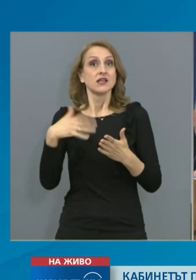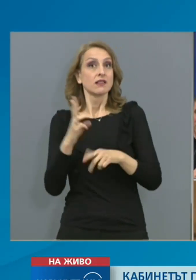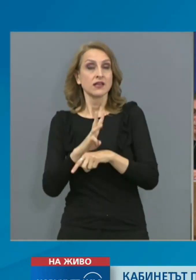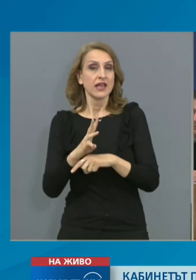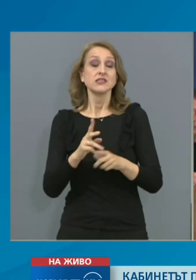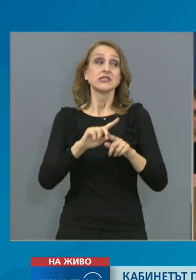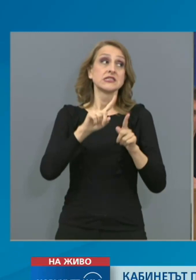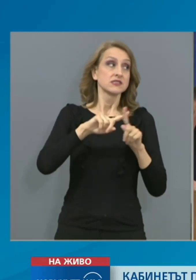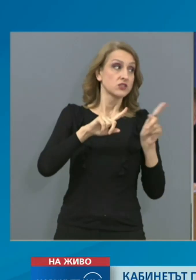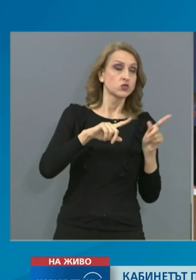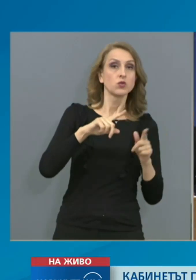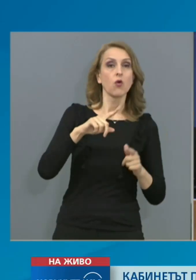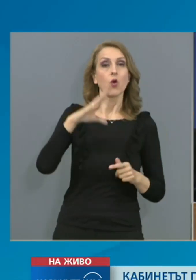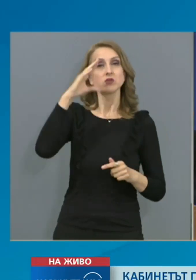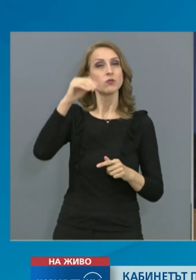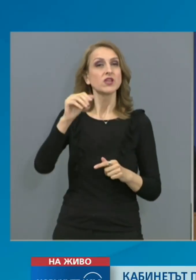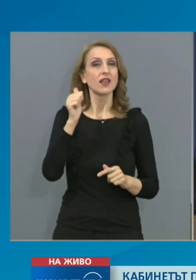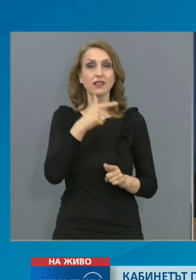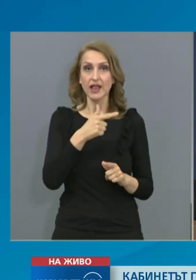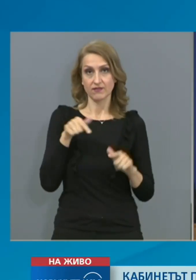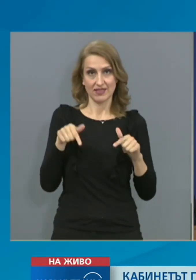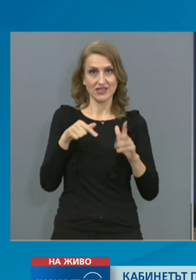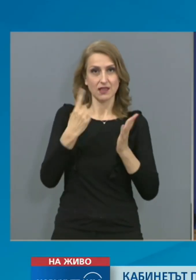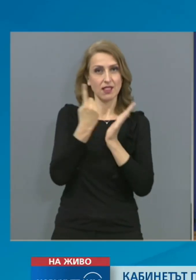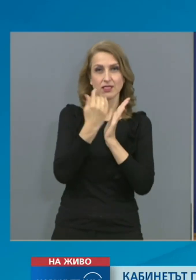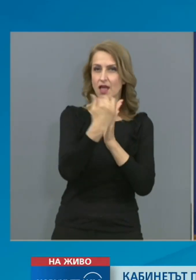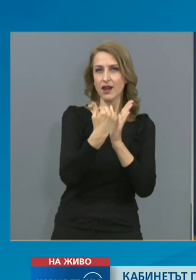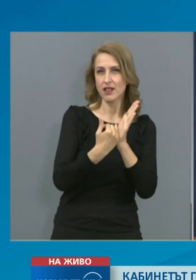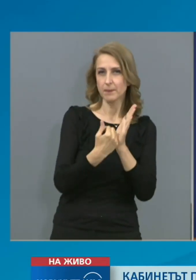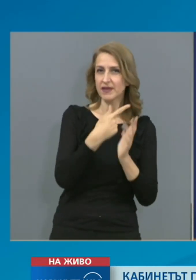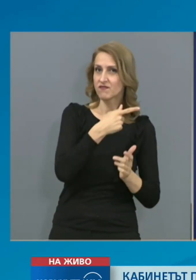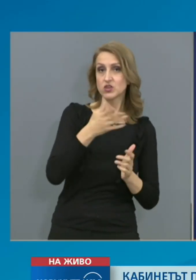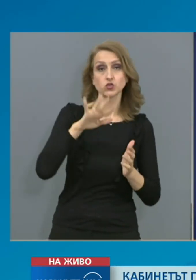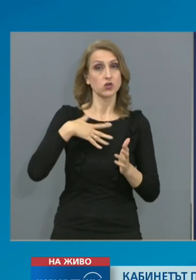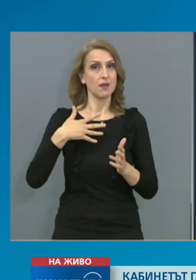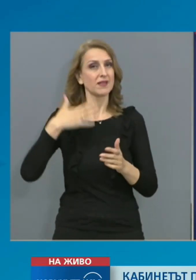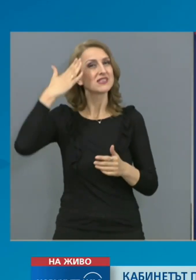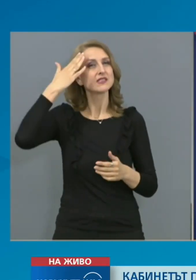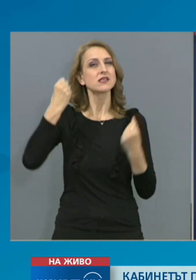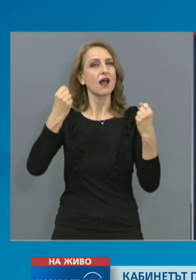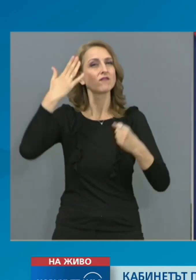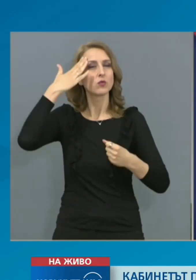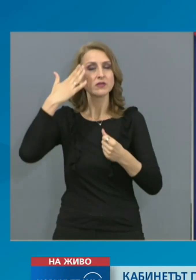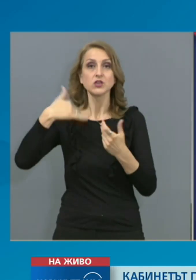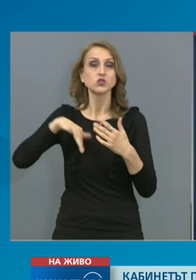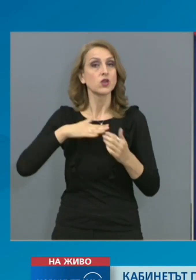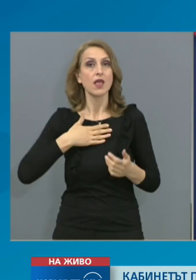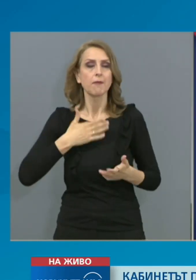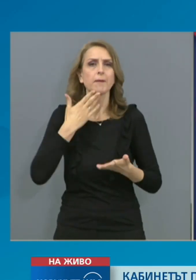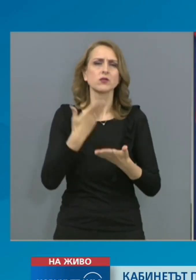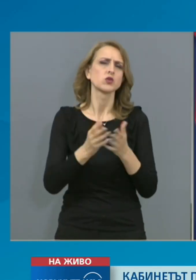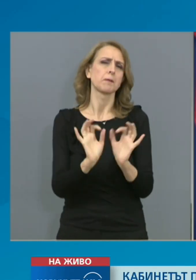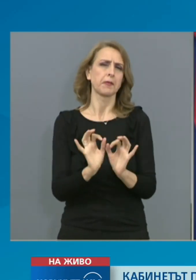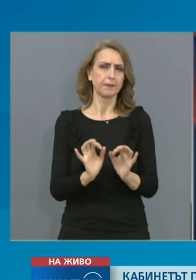вие да ми кажете, в тези наредби или една, които ще издавате, ще има предложение. Например,